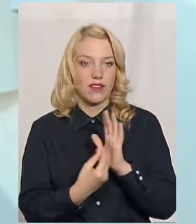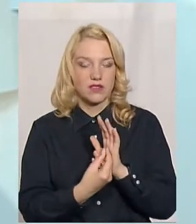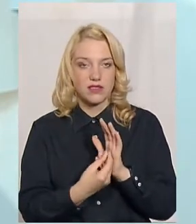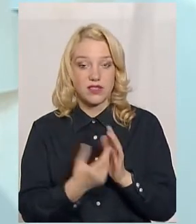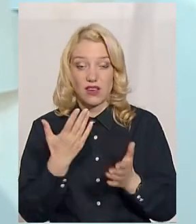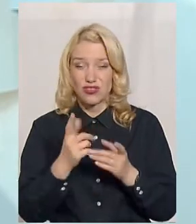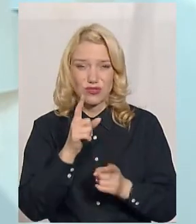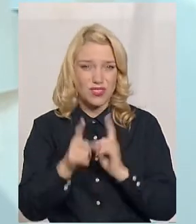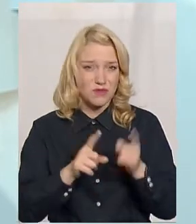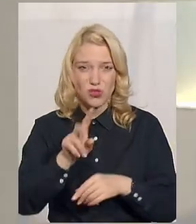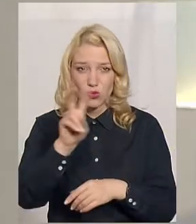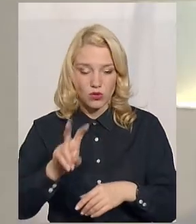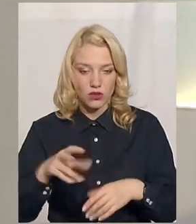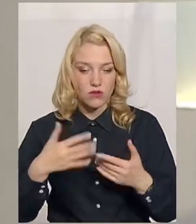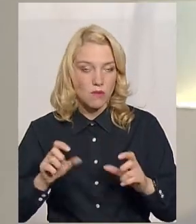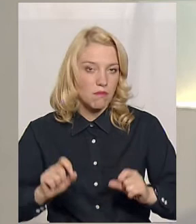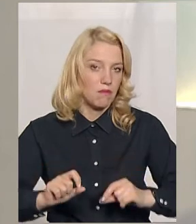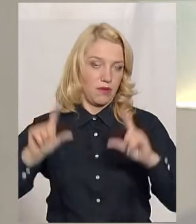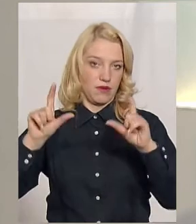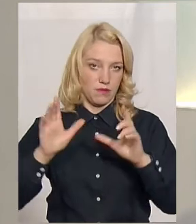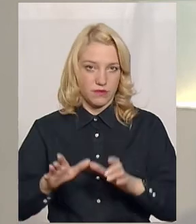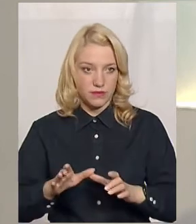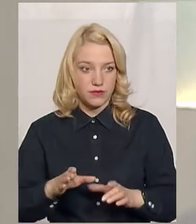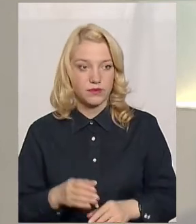долара – це все піде вверх. Безумовно.